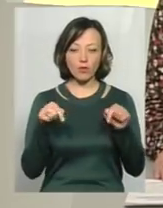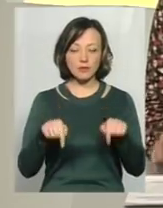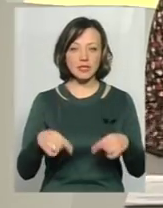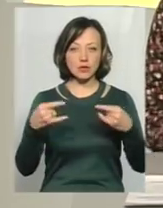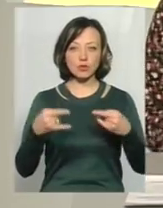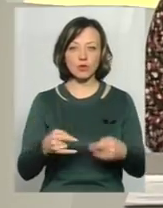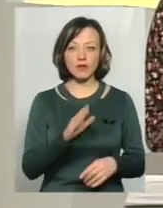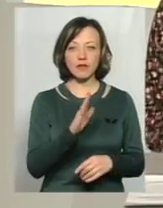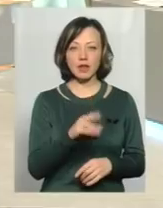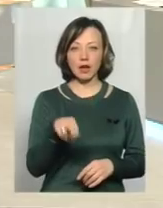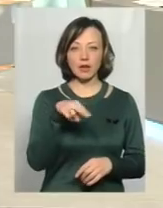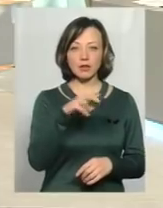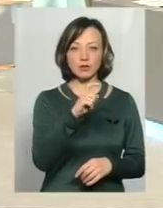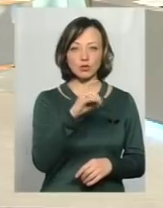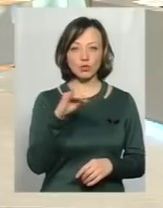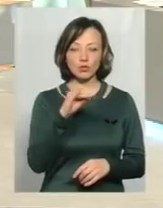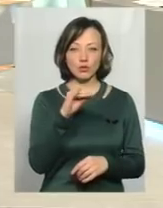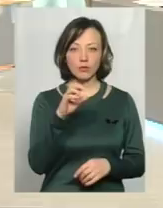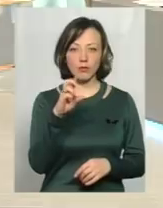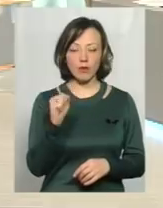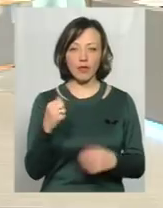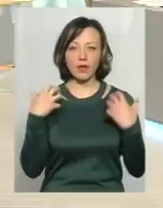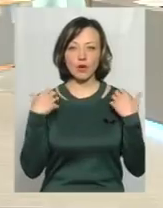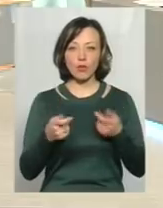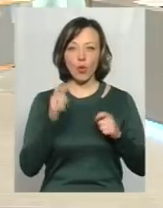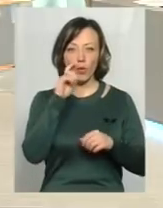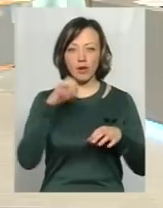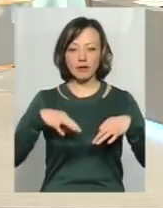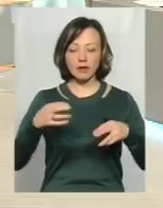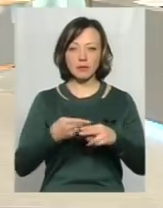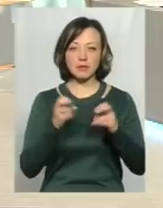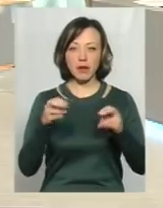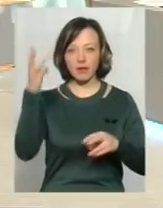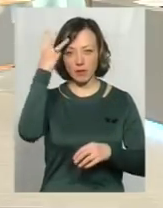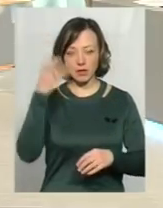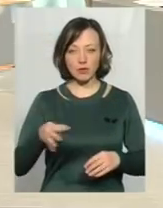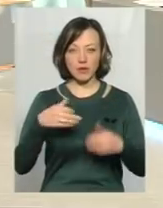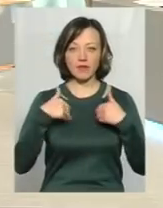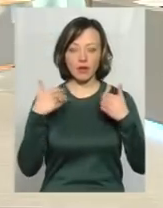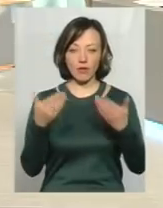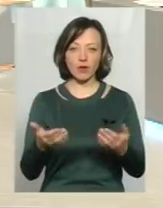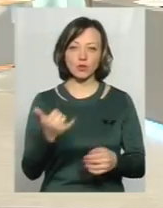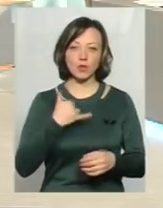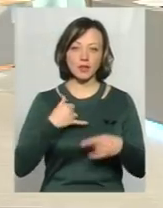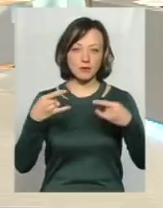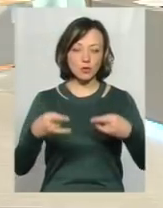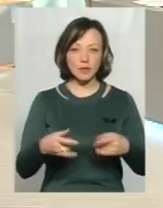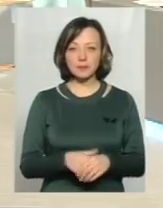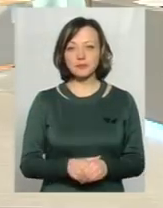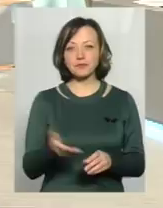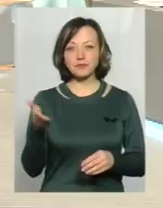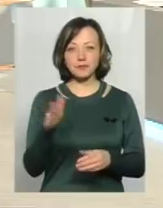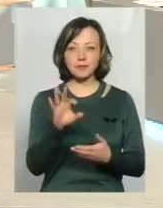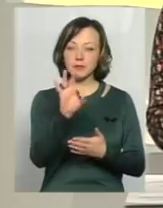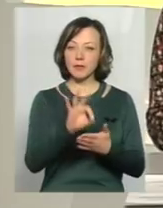студії з Віталієм Дзюбою, начальником управління Укртрансбезпеки у Хмельницькій області. Вітаю вас у цій студії. давайте зразу